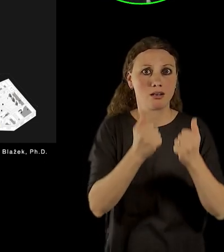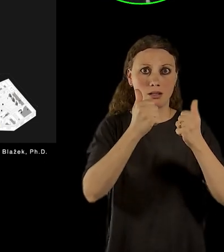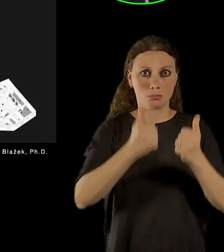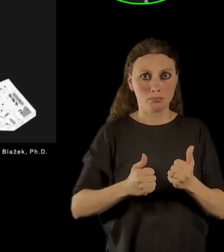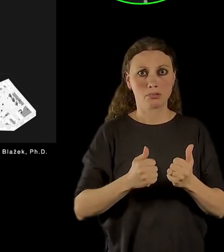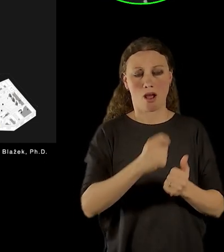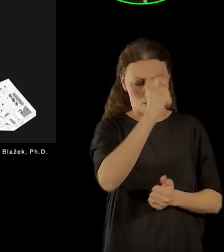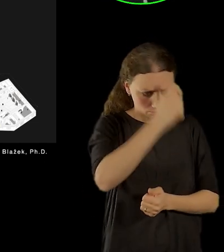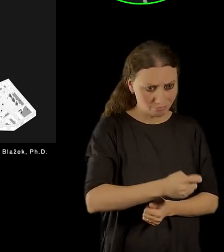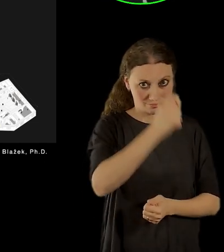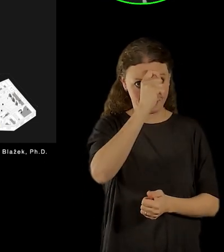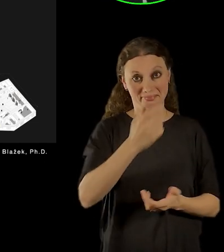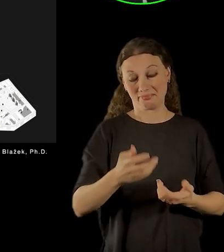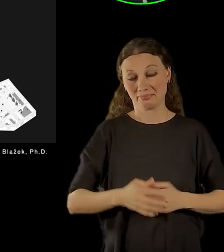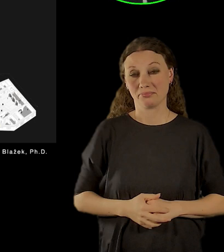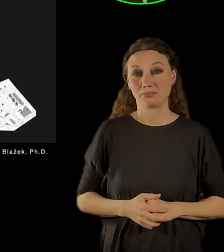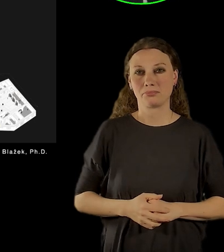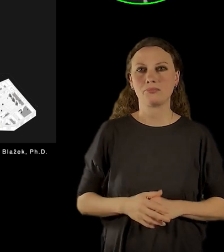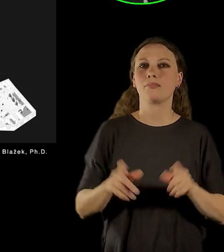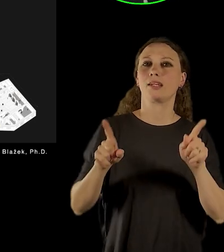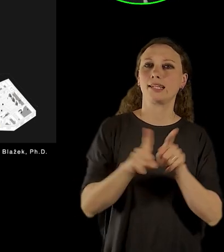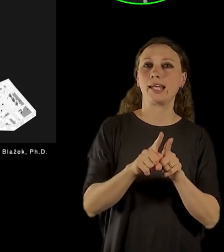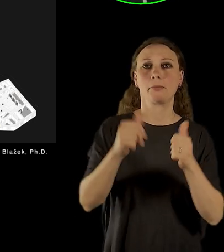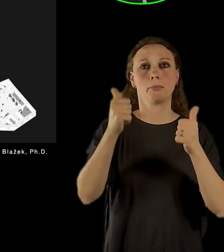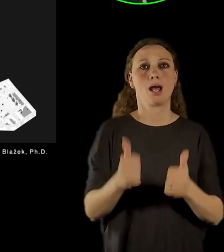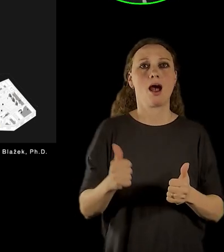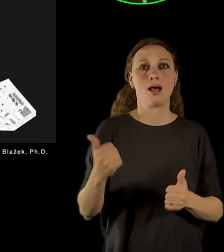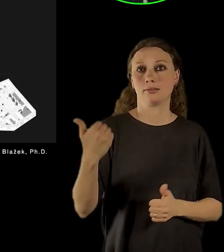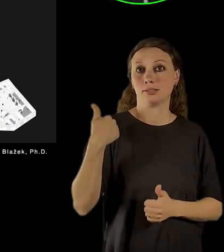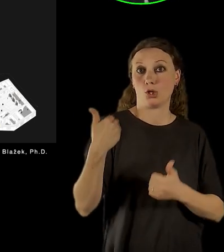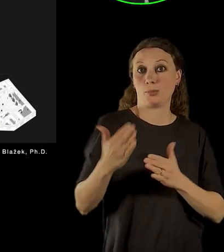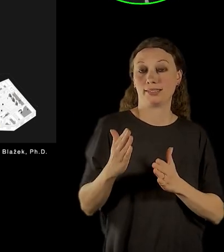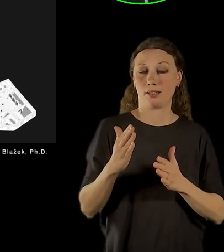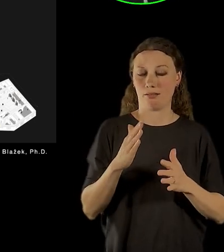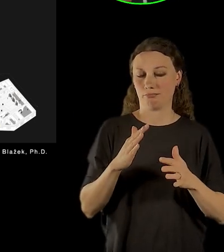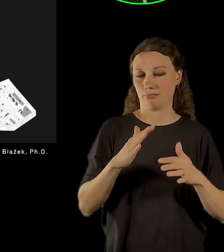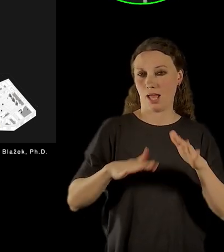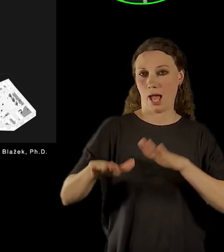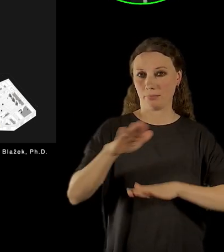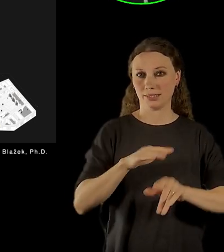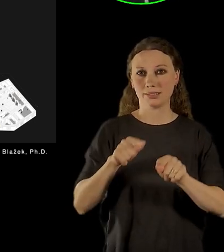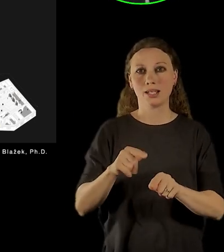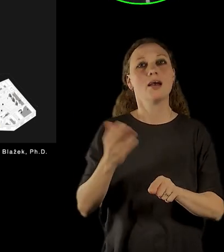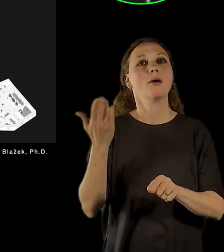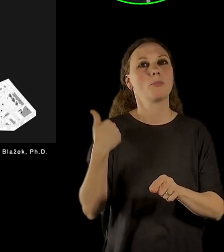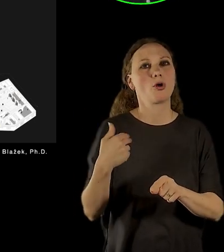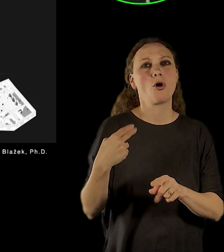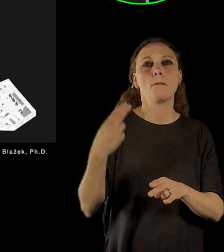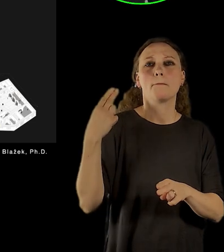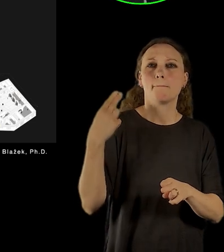na staroměstském náměstí se v roce 47 konal, byl cíl posledního vlastně veřejného projevu